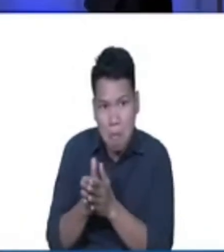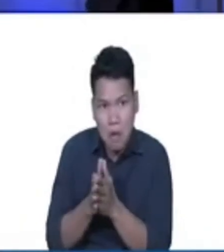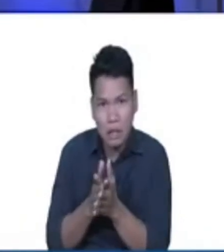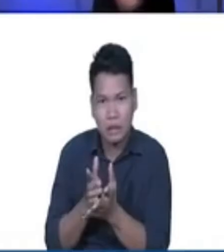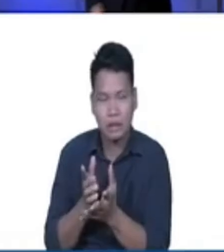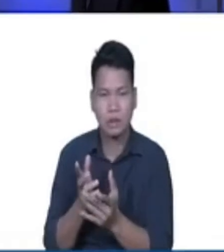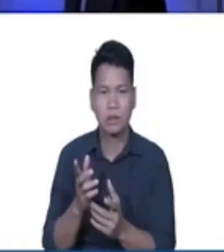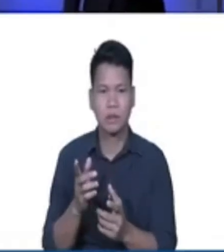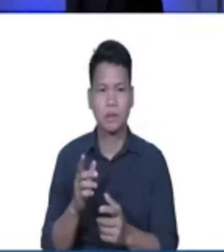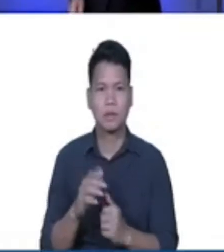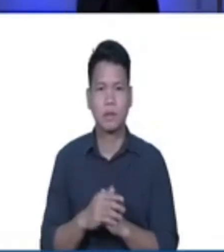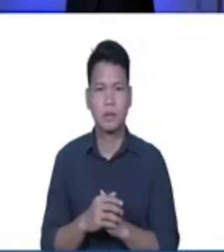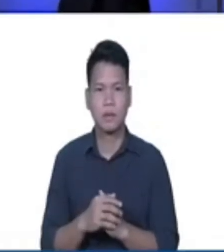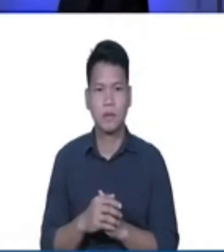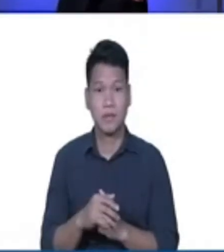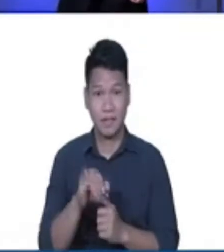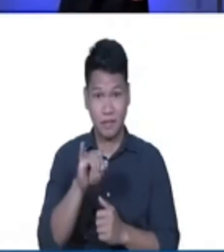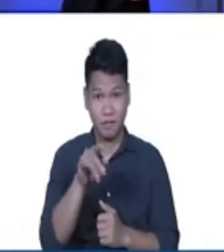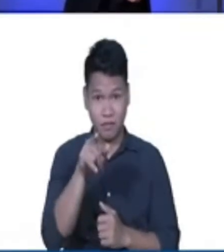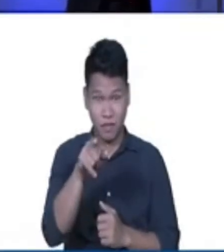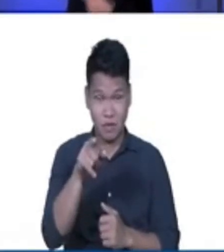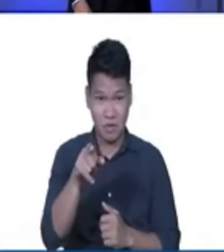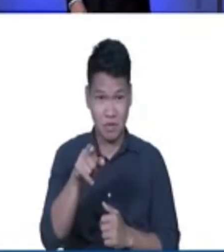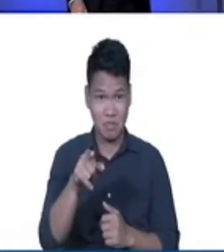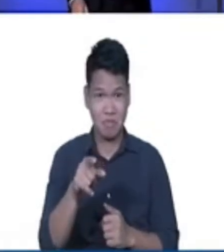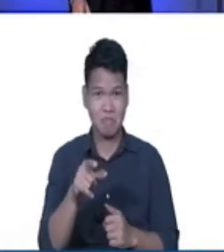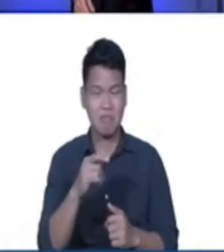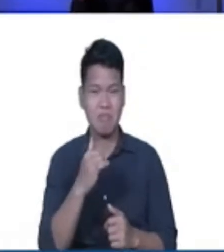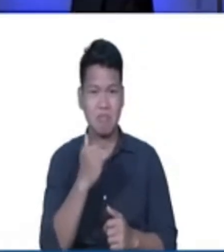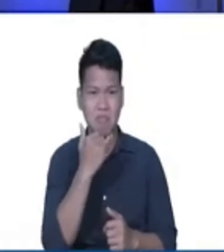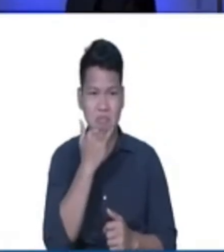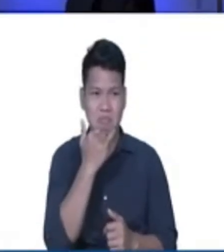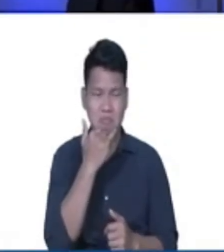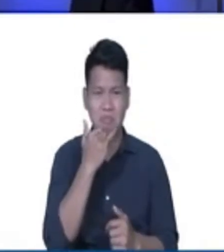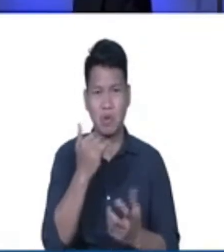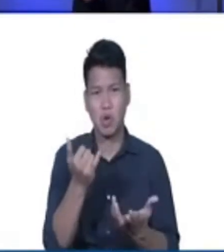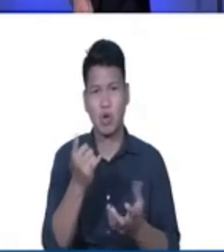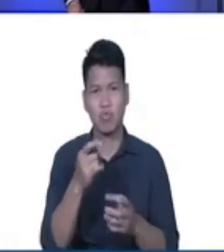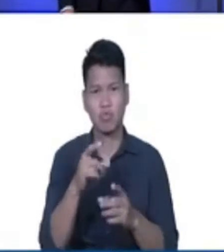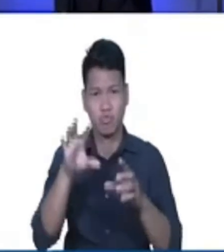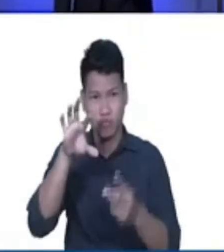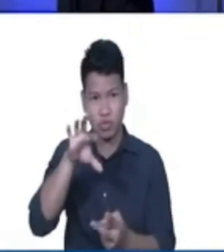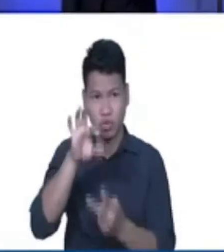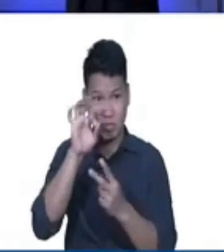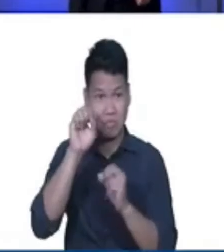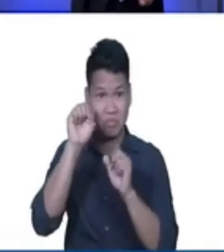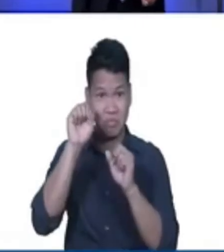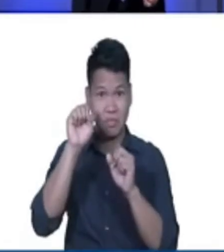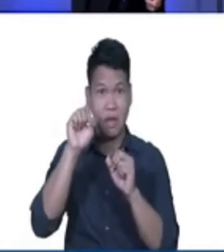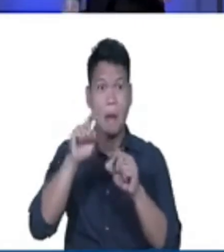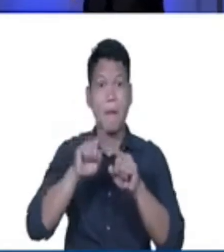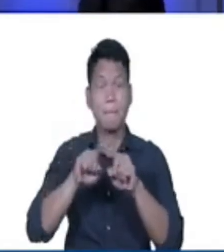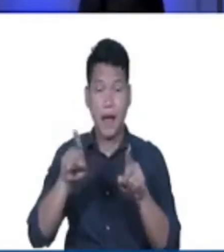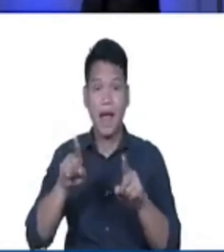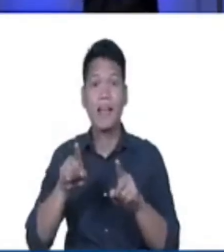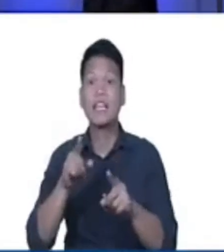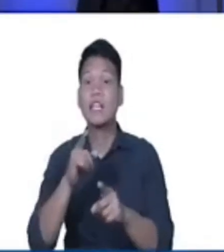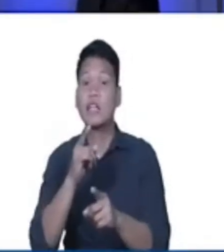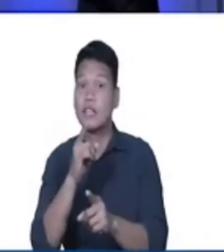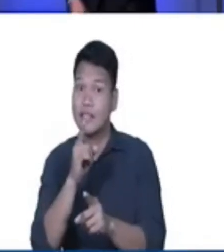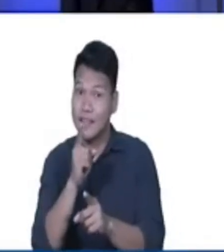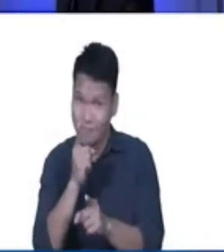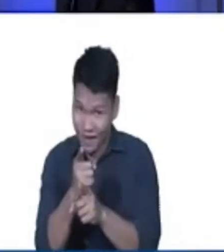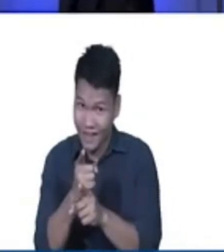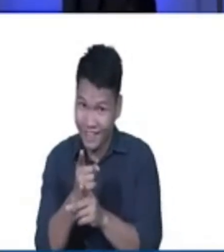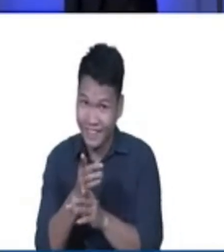I would like to tell you, if you make the right choice, this will lead to change and changes